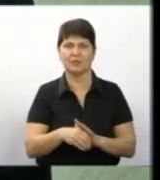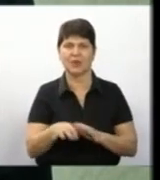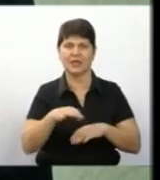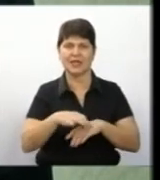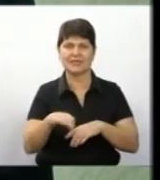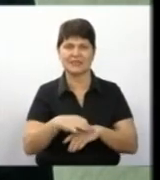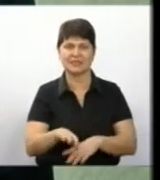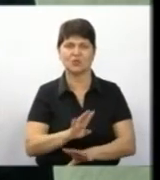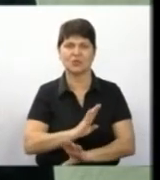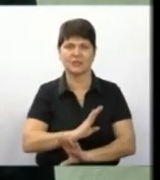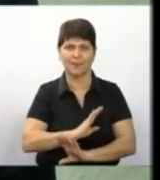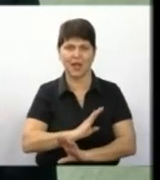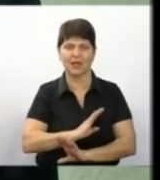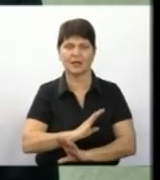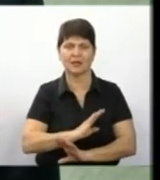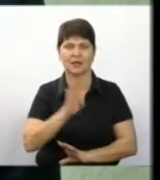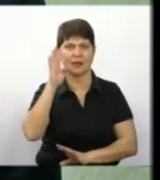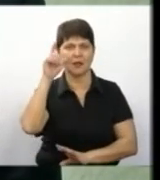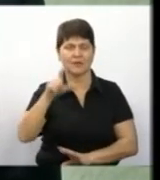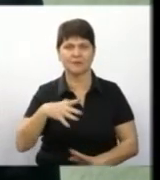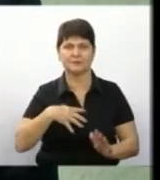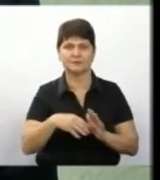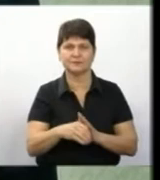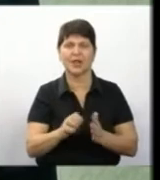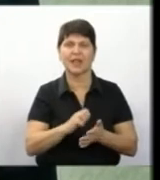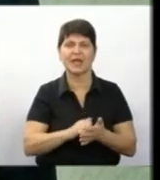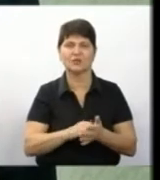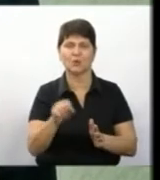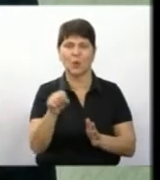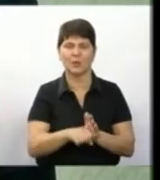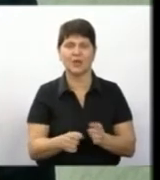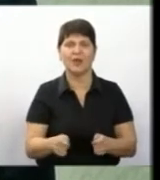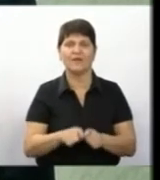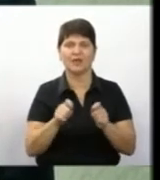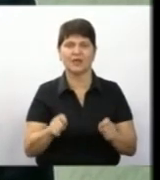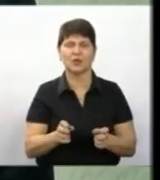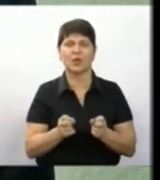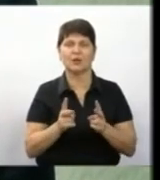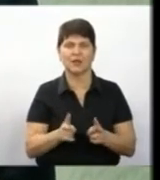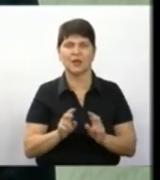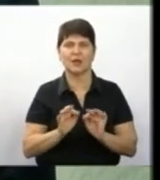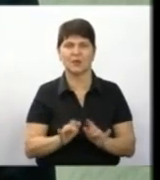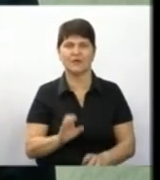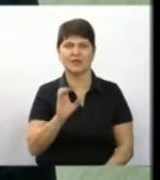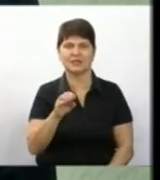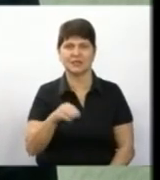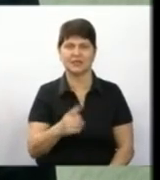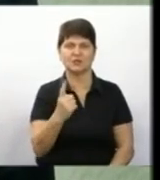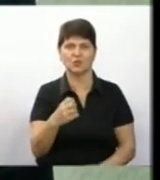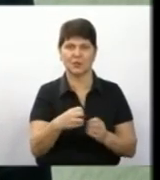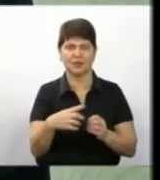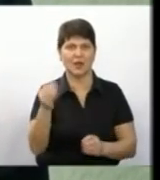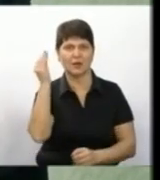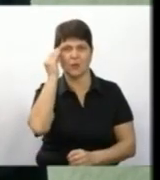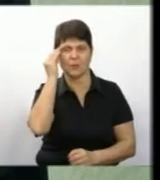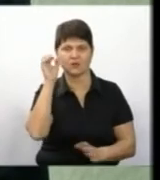насильницької смерті, тобто він загинув внаслідок вбивства, відкрите відповідно кримінальне провадження по статті 115 «Умисне вбивство»,